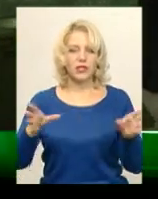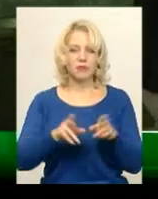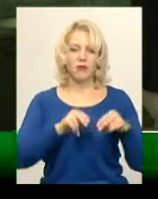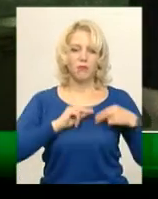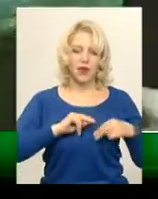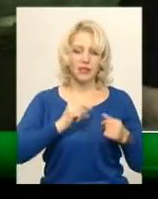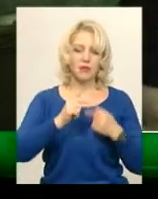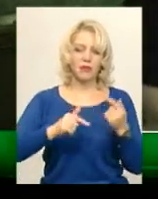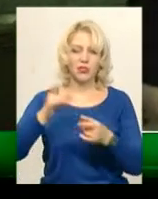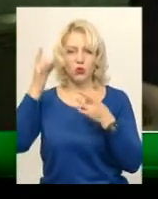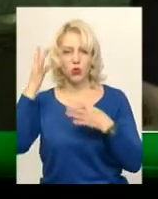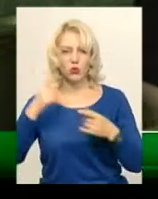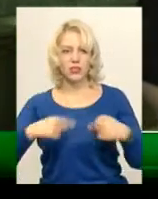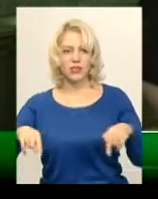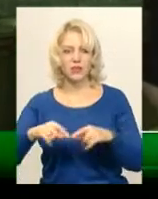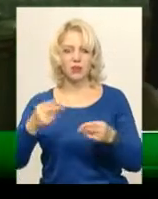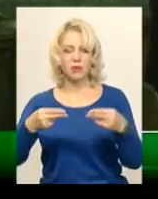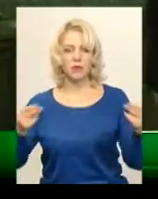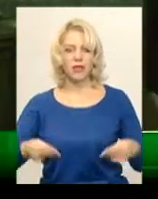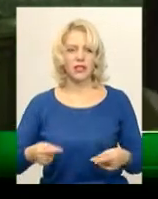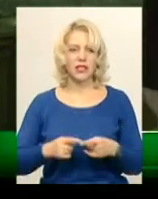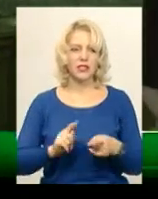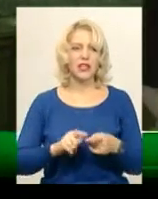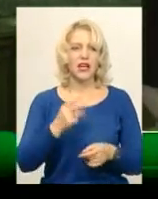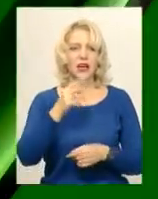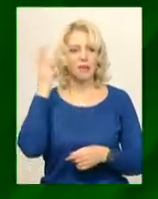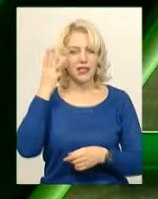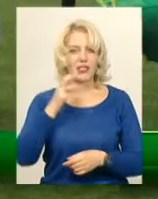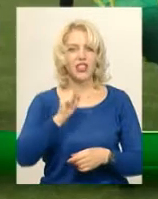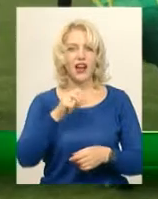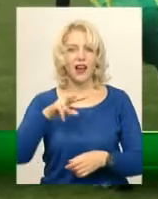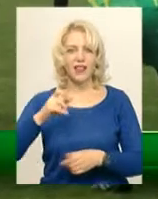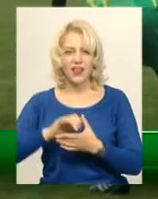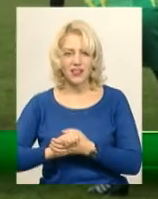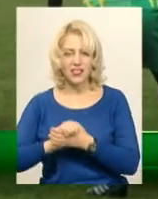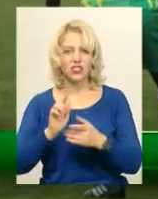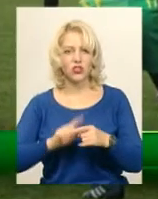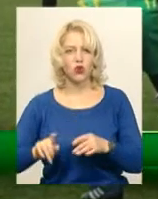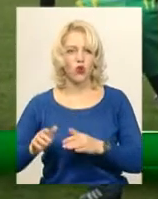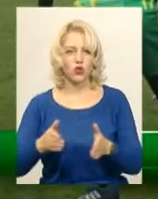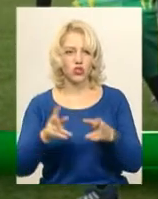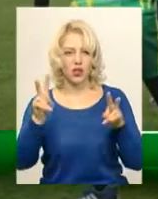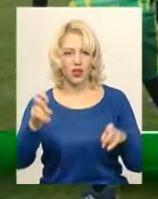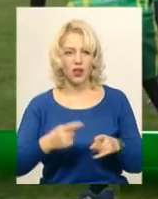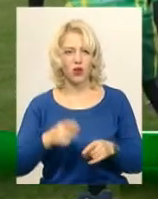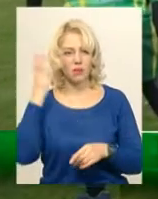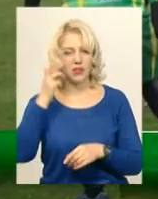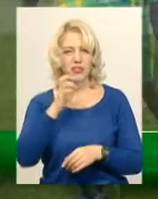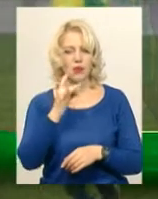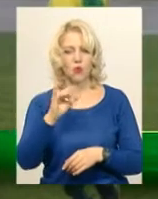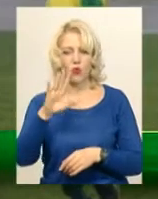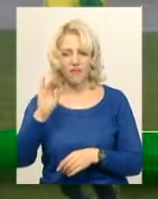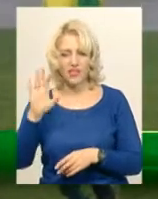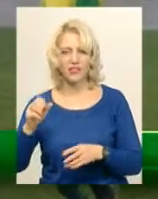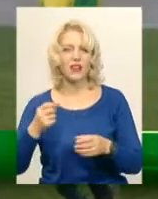культурній сфері підписали Хмельницький та Альянс «Міст шубкового шляху». Хмельницький ригбійний клуб «Буревісник» вигра у Європейському